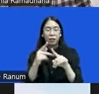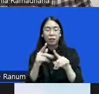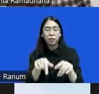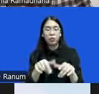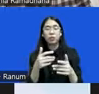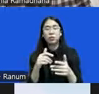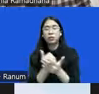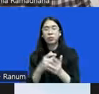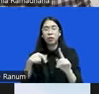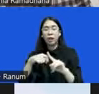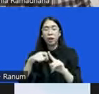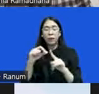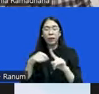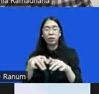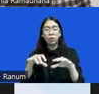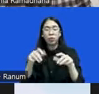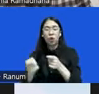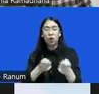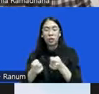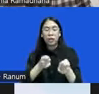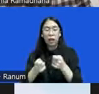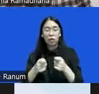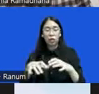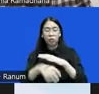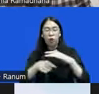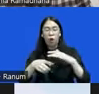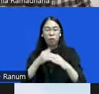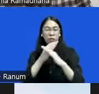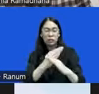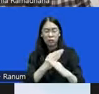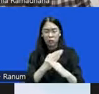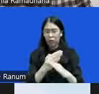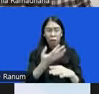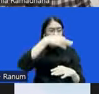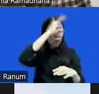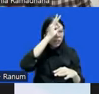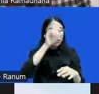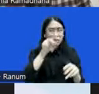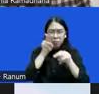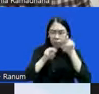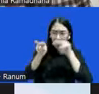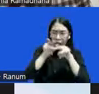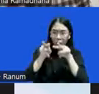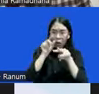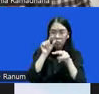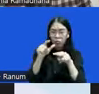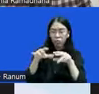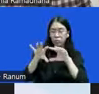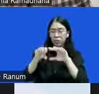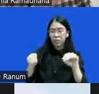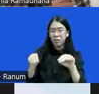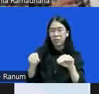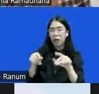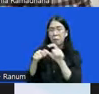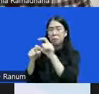pemberantasan korupsi. Lalu apa urusannya kepolisian melakukan pengawasan terhadap kerja penyidik di